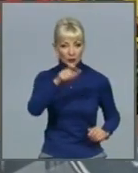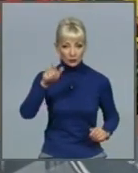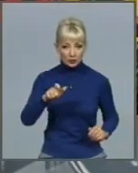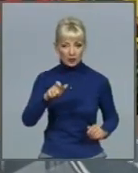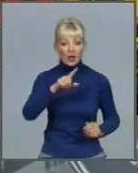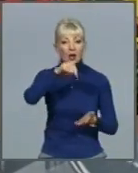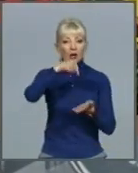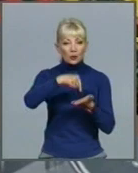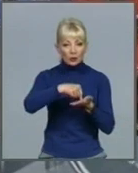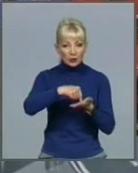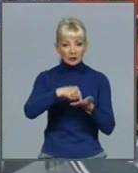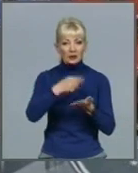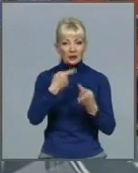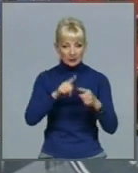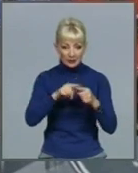підкоригував.